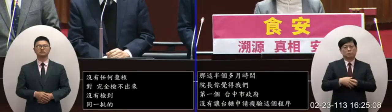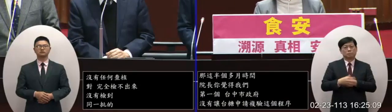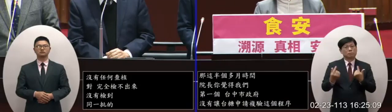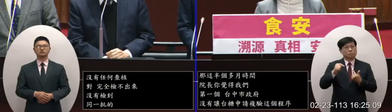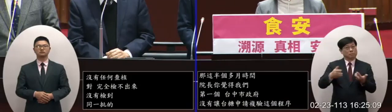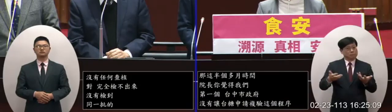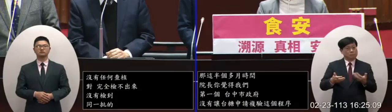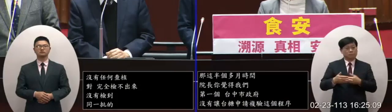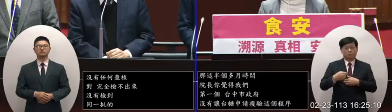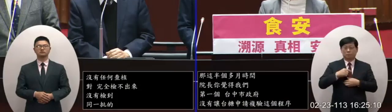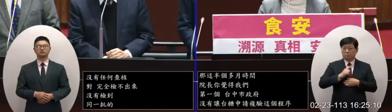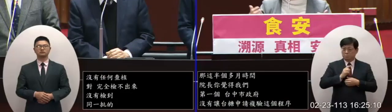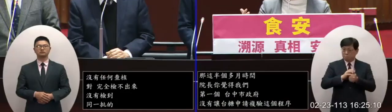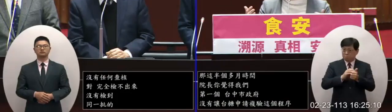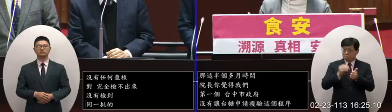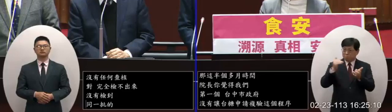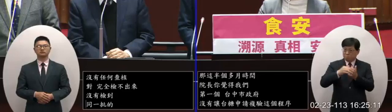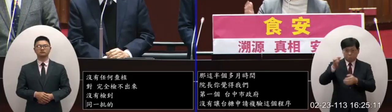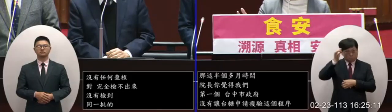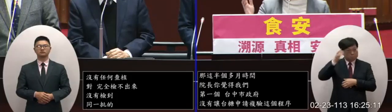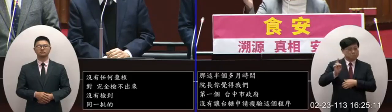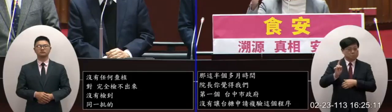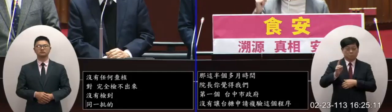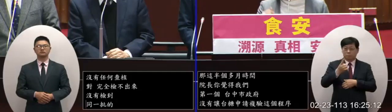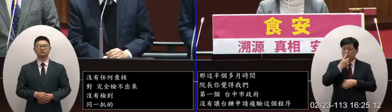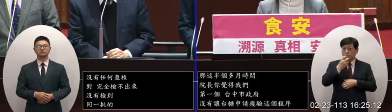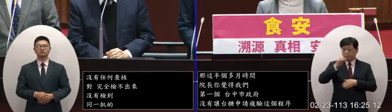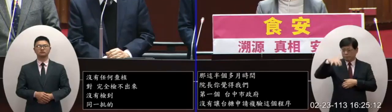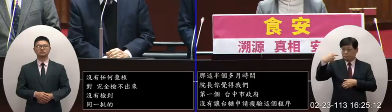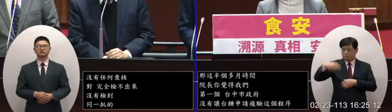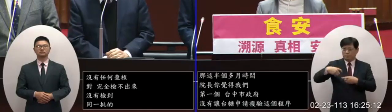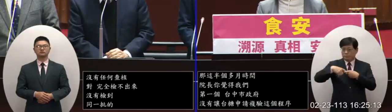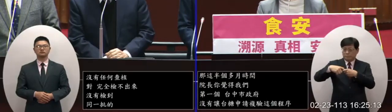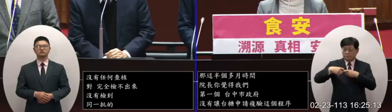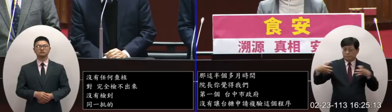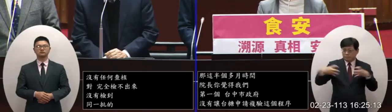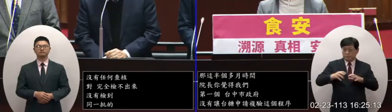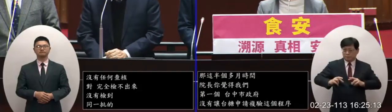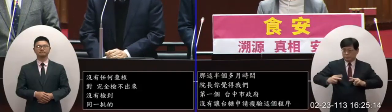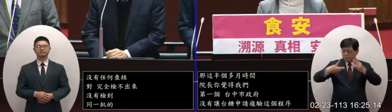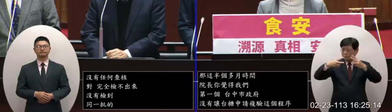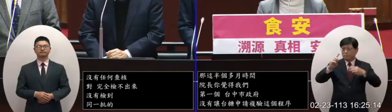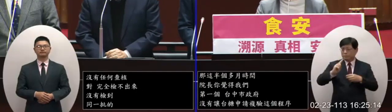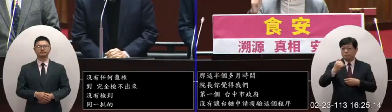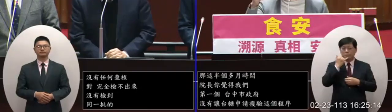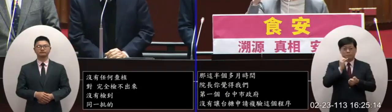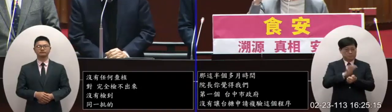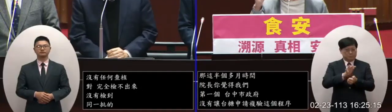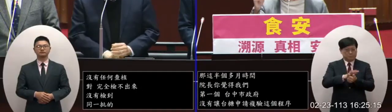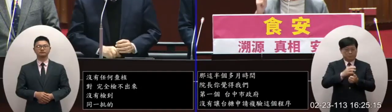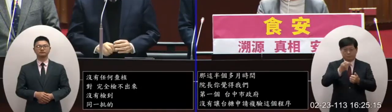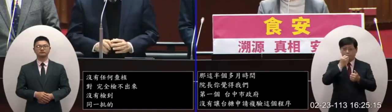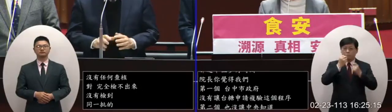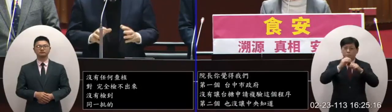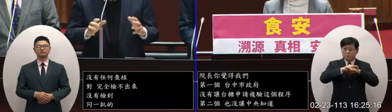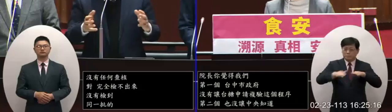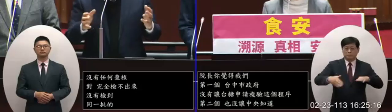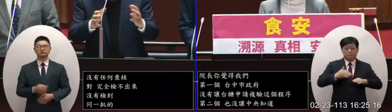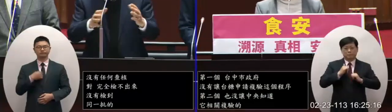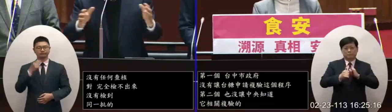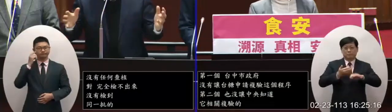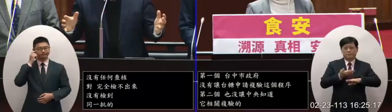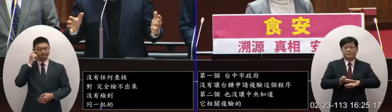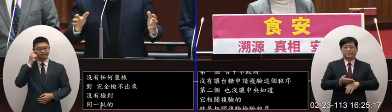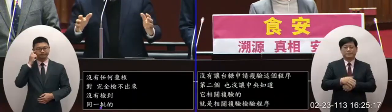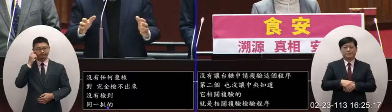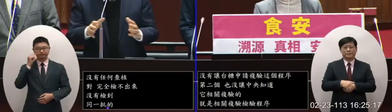長這件事給我們什麼啟示我們中央地方應該還要怎麼精進讓食安能夠更安全更讓人民放行我想